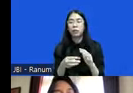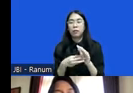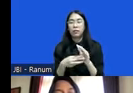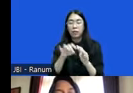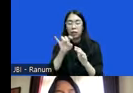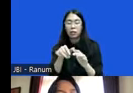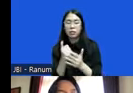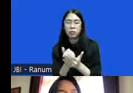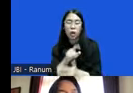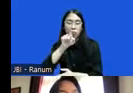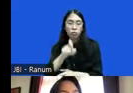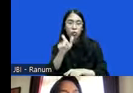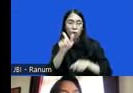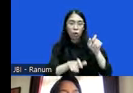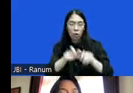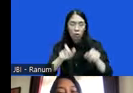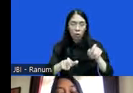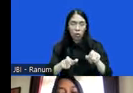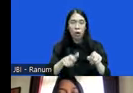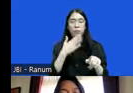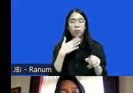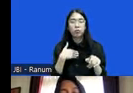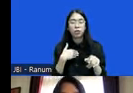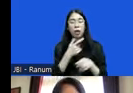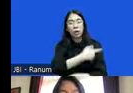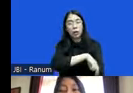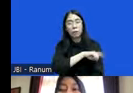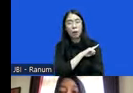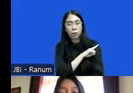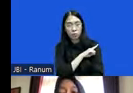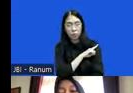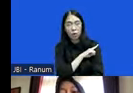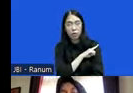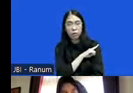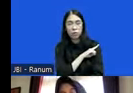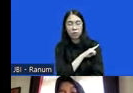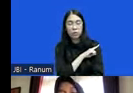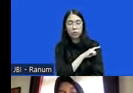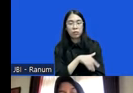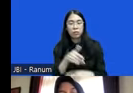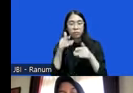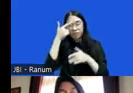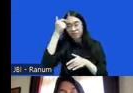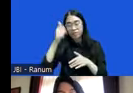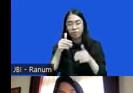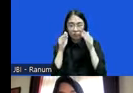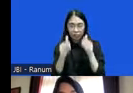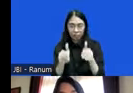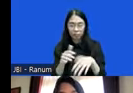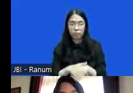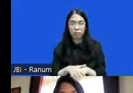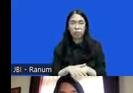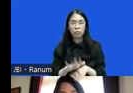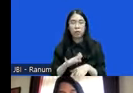dibutuhkan orang-orang yang memiliki kompetensi dan keahlian di bidangnya saya tidak menafikan